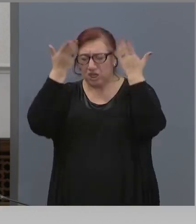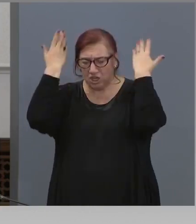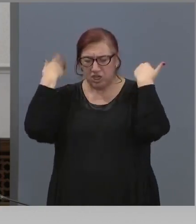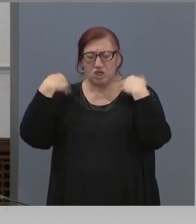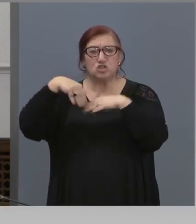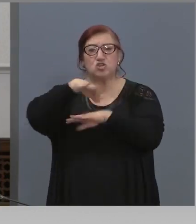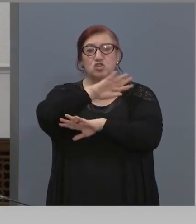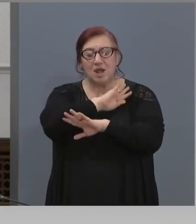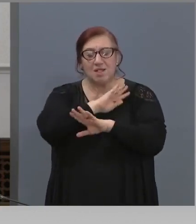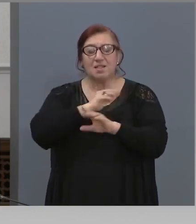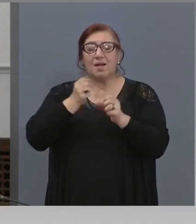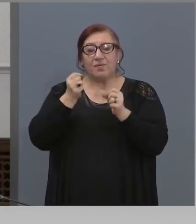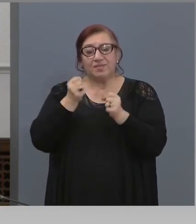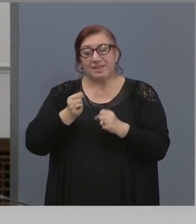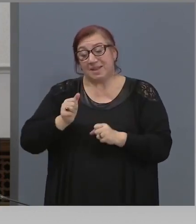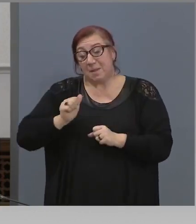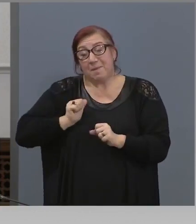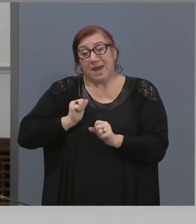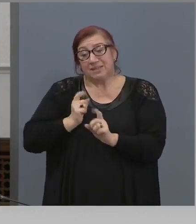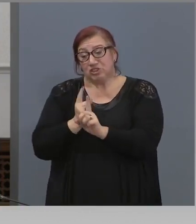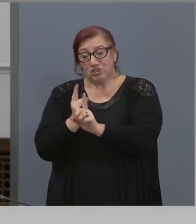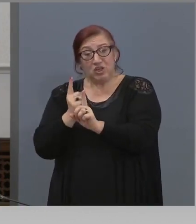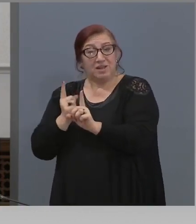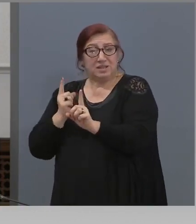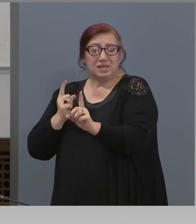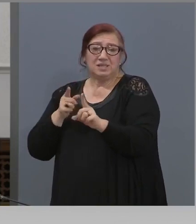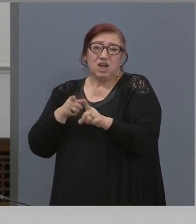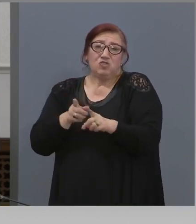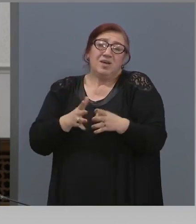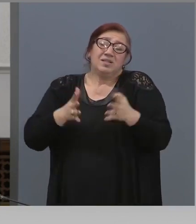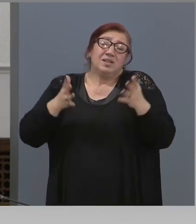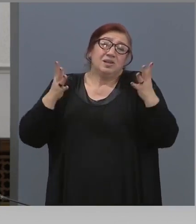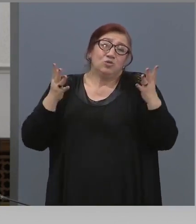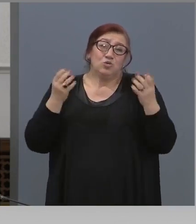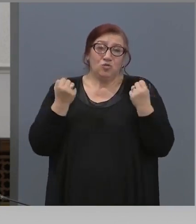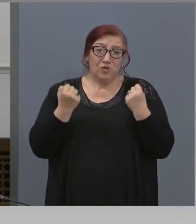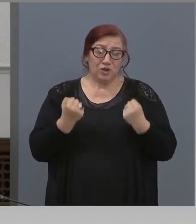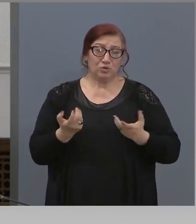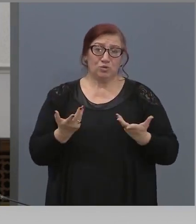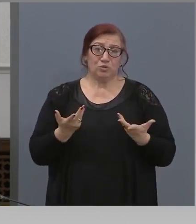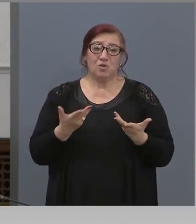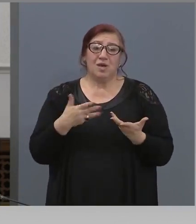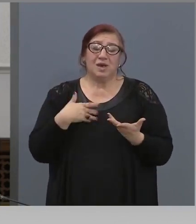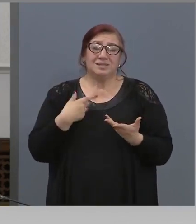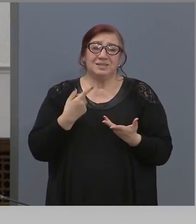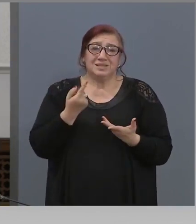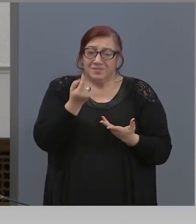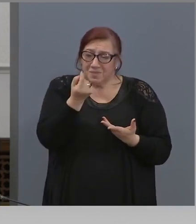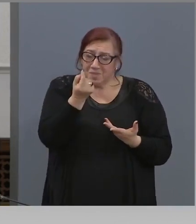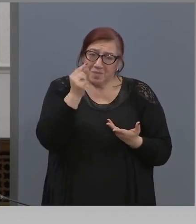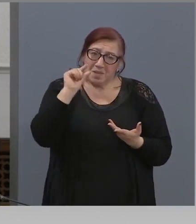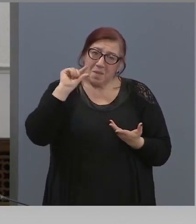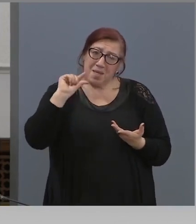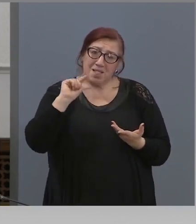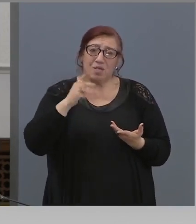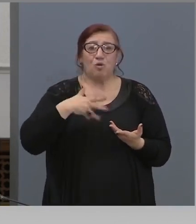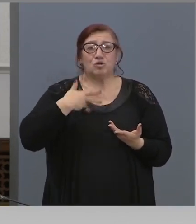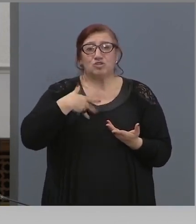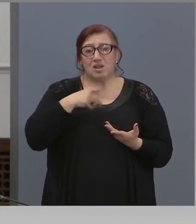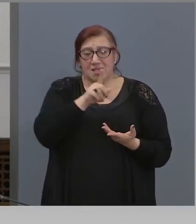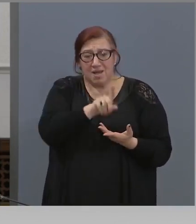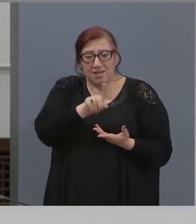останеш на дистанция. Това не е и чак толкова трудно. Изисква просто само желание.